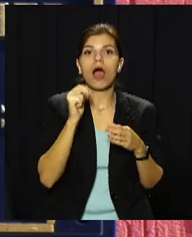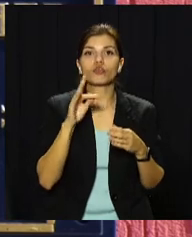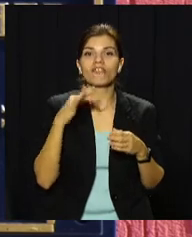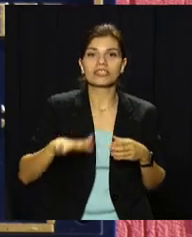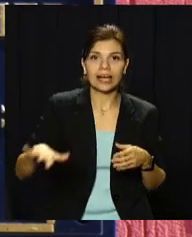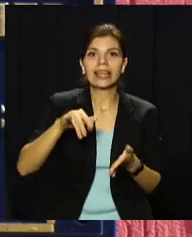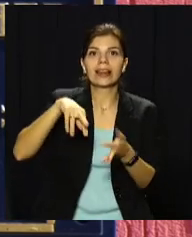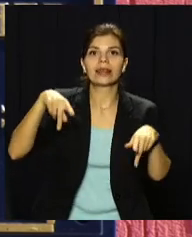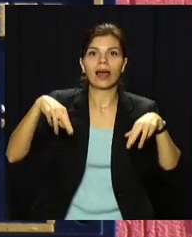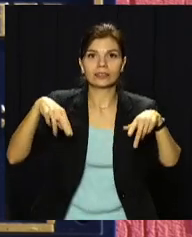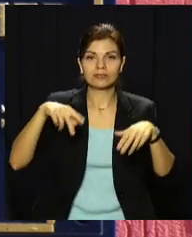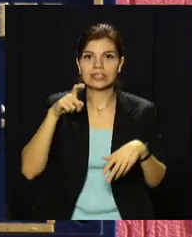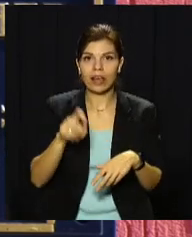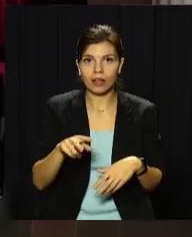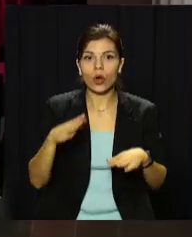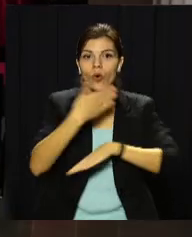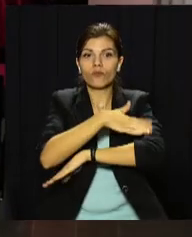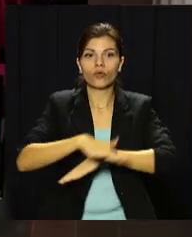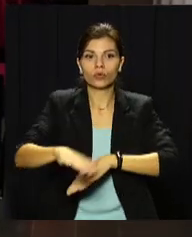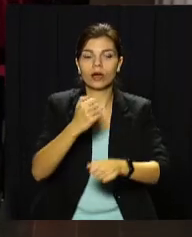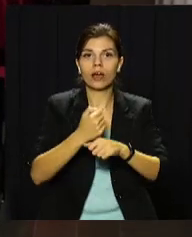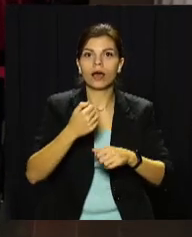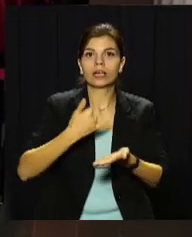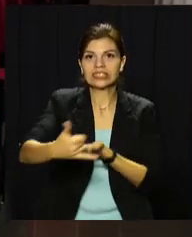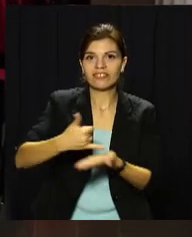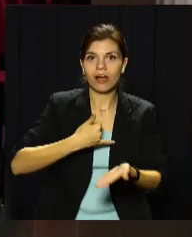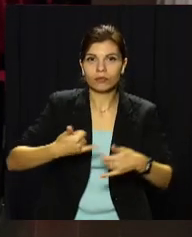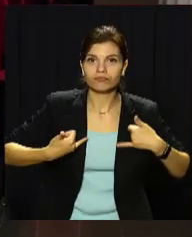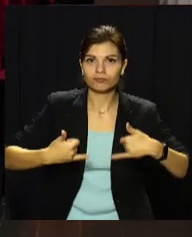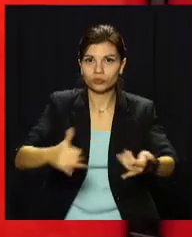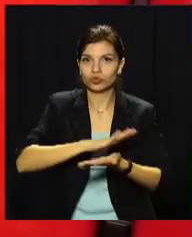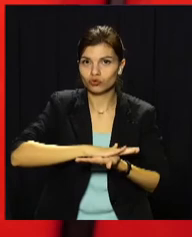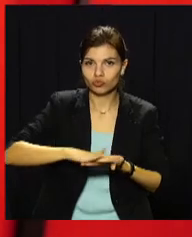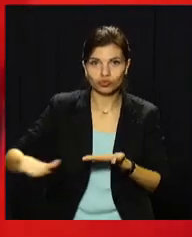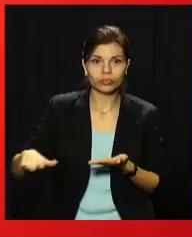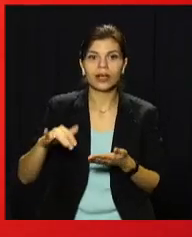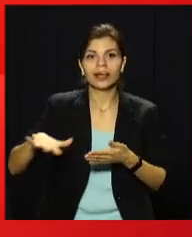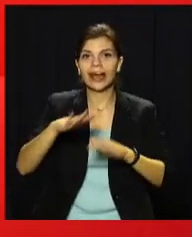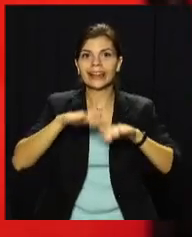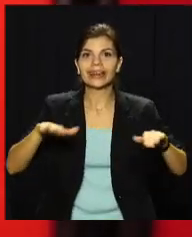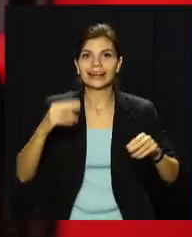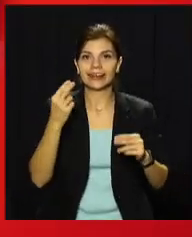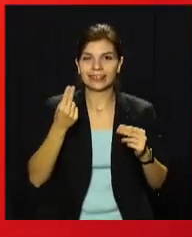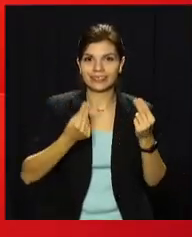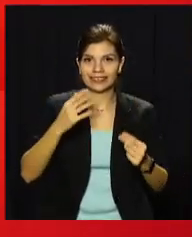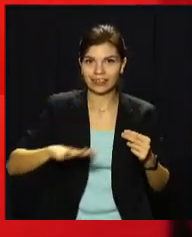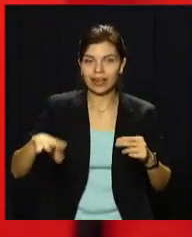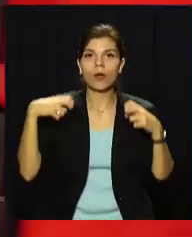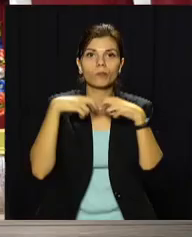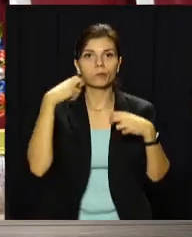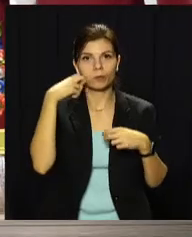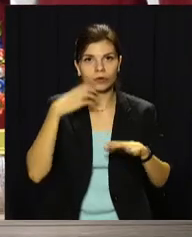танцювальний клас. На подвір'ї зробили нове асфальтне покриття та облаштували два дитячих майданчики з гумовим покриттям.